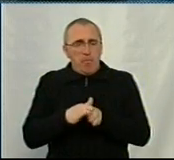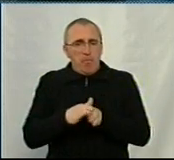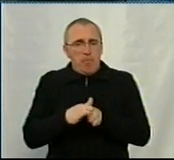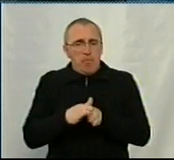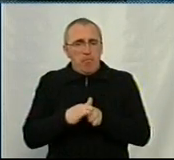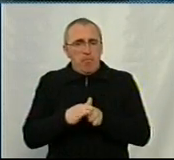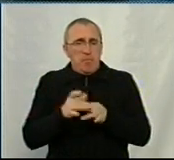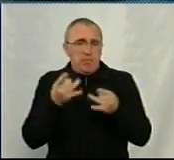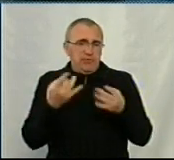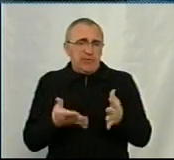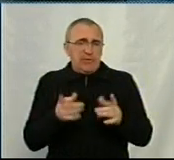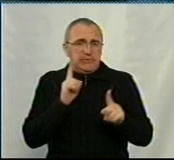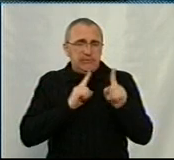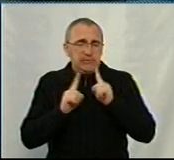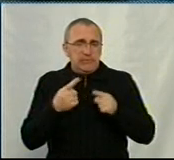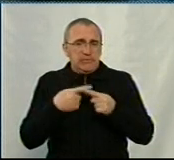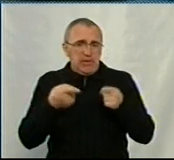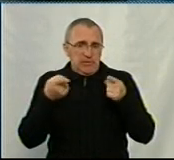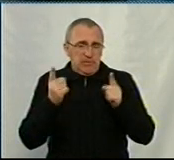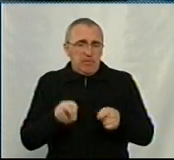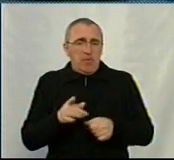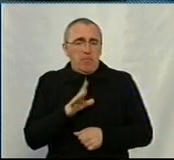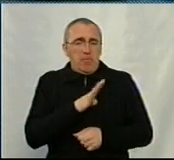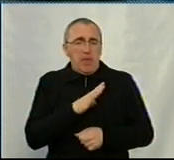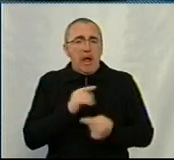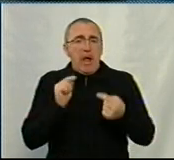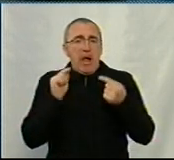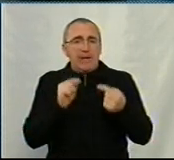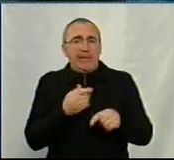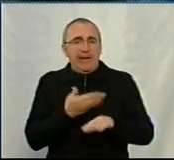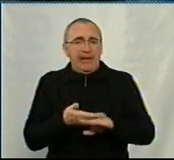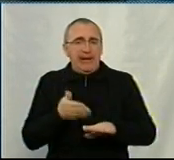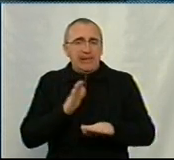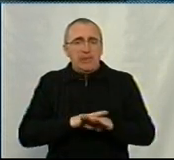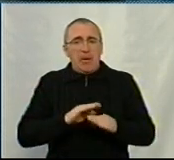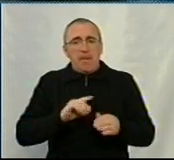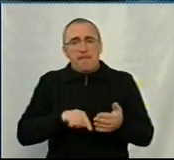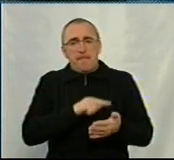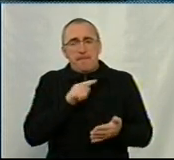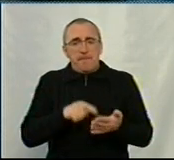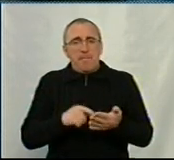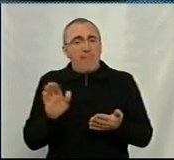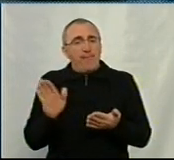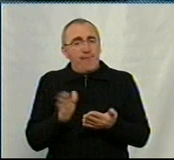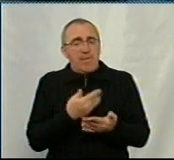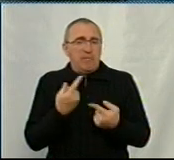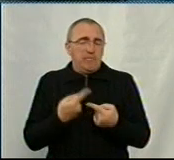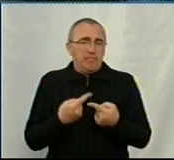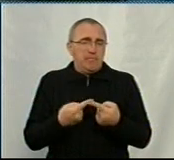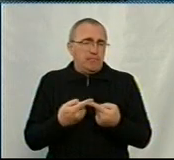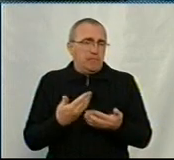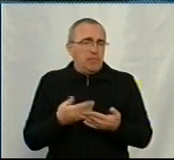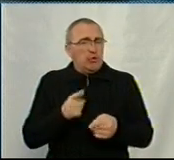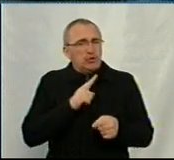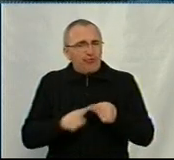сесію. Тобто, це повинні справді бути антикризові питання в порядку виключення, які треба вирішувати